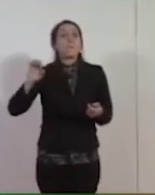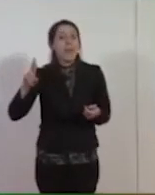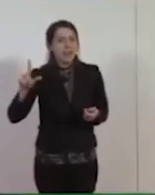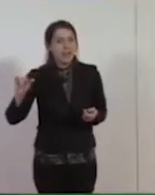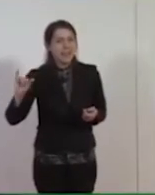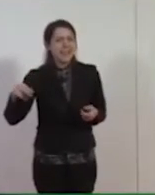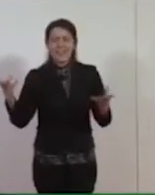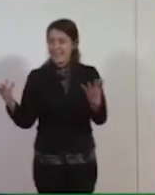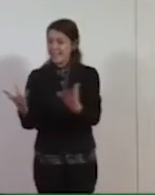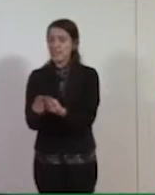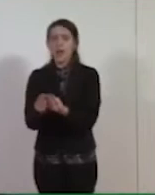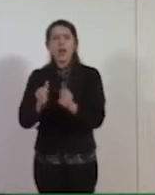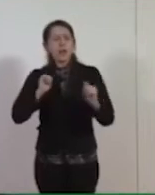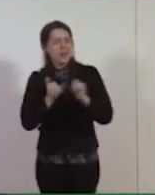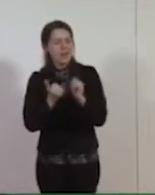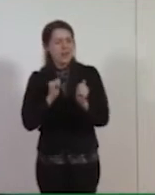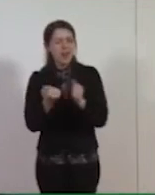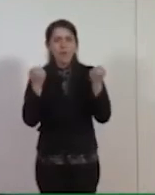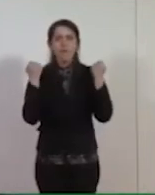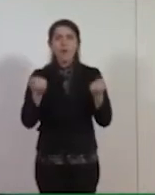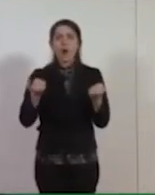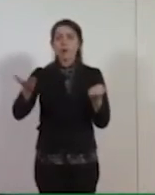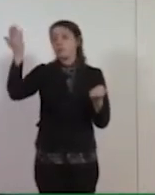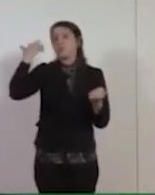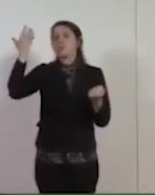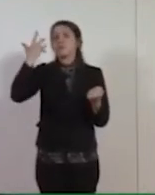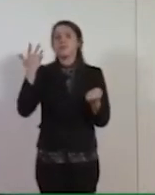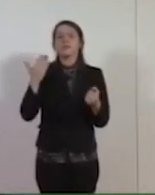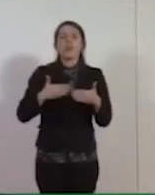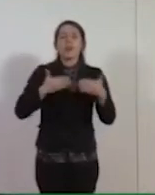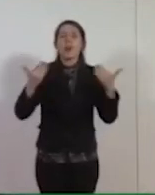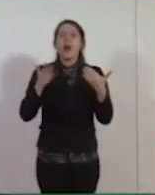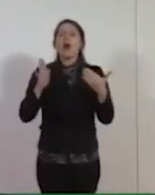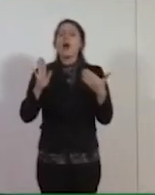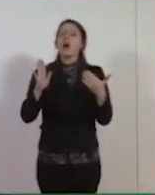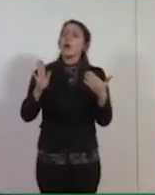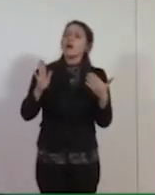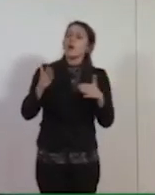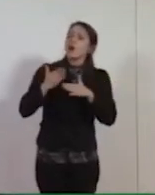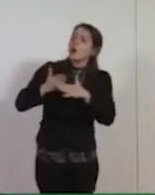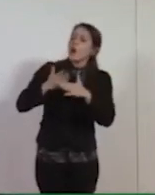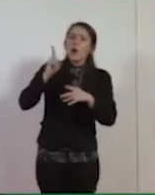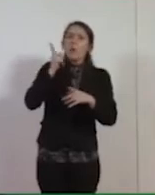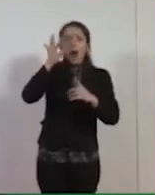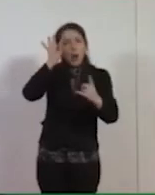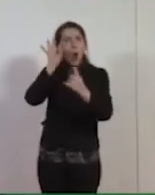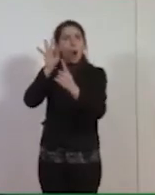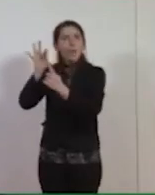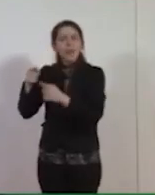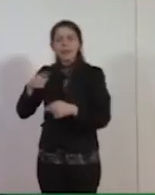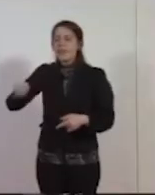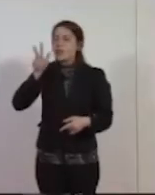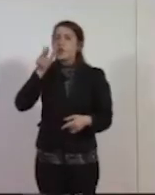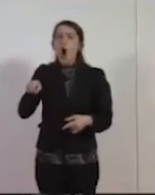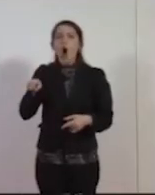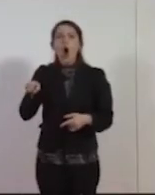fanno delle battaglie importanti, superando steccati che allora c'erano, ma condividendo degli obiettivi che riguardavano queste donne.